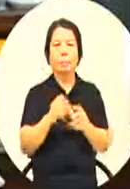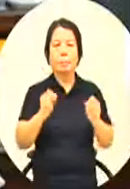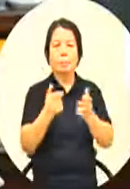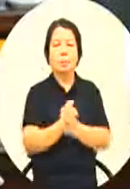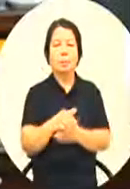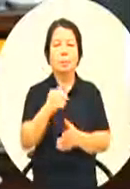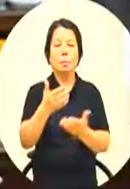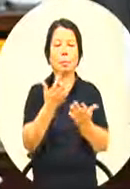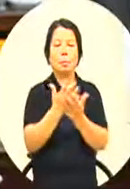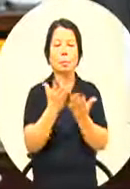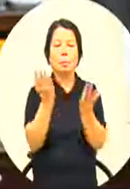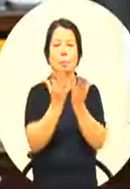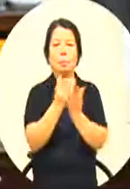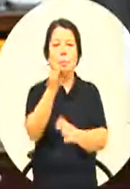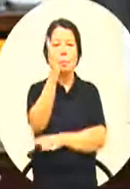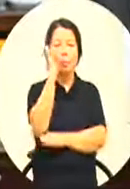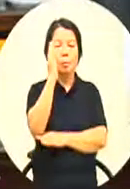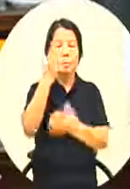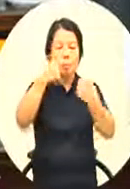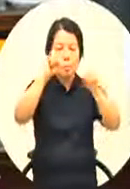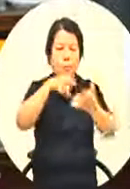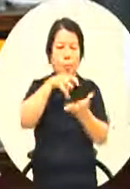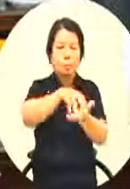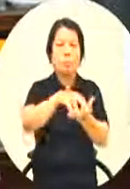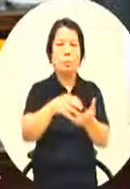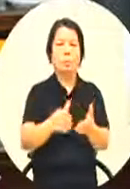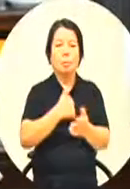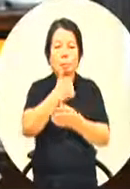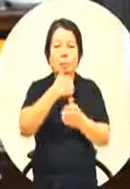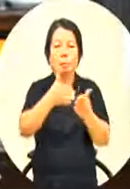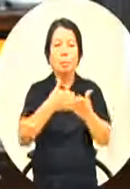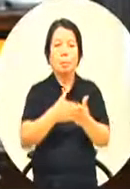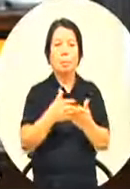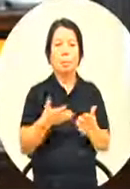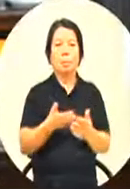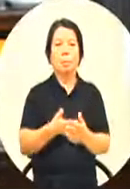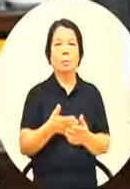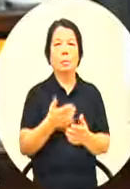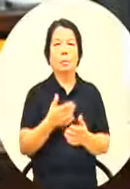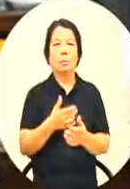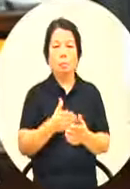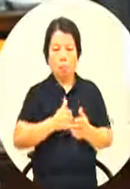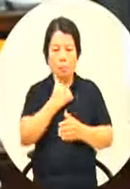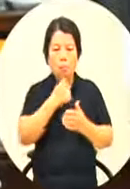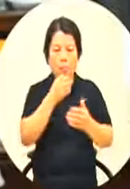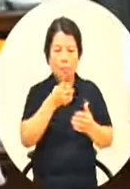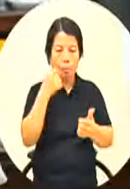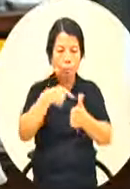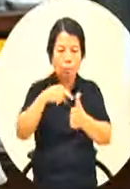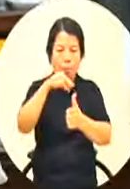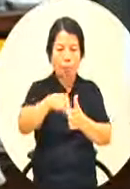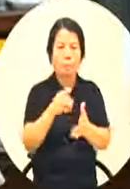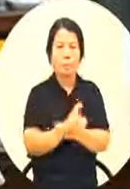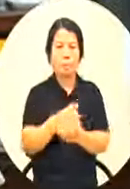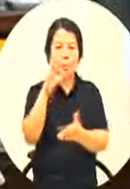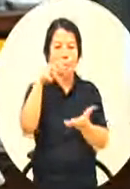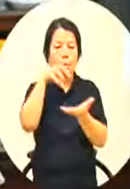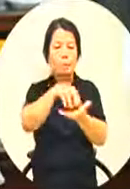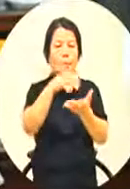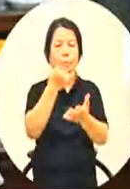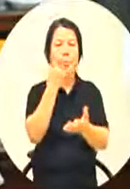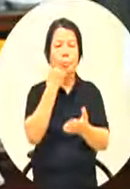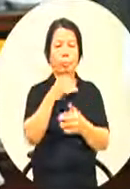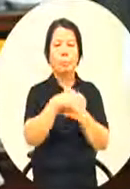学位我也不是要但是我可以给你实质也可以给你行事那所以说空大这样的角色是能够更